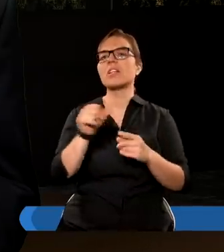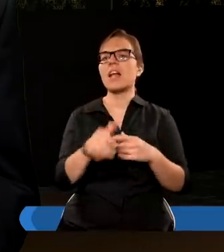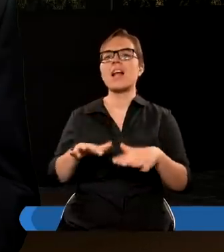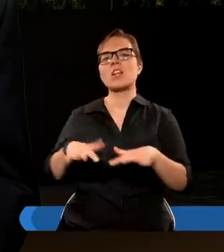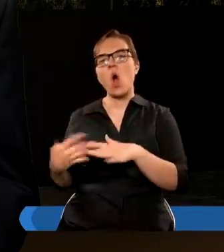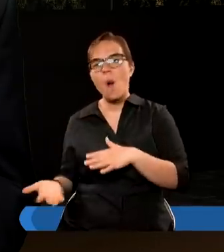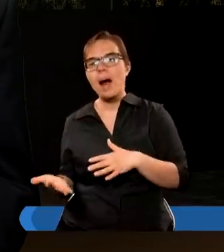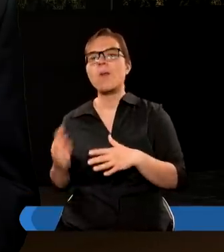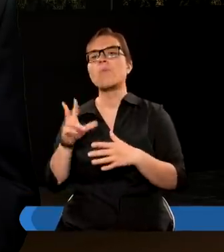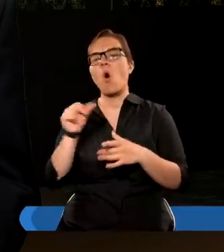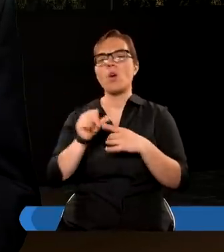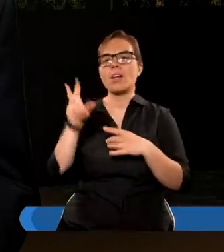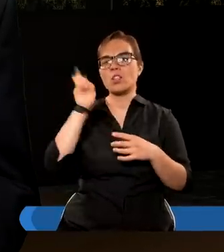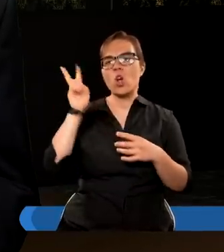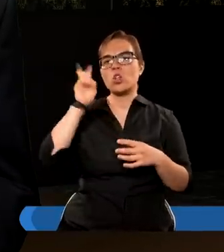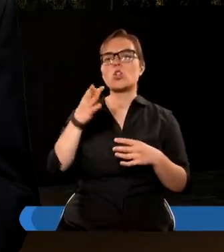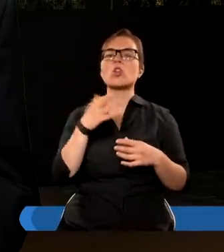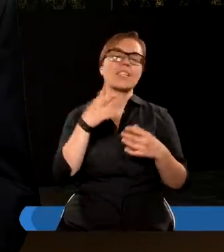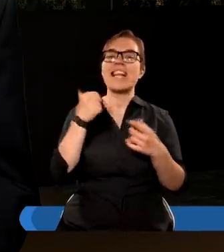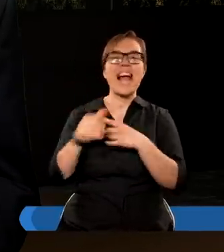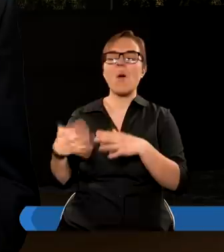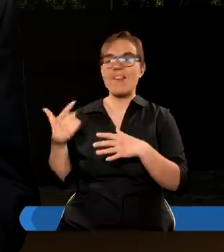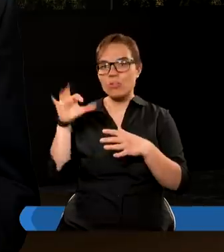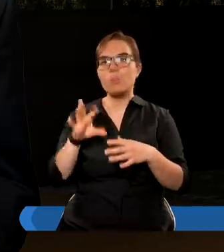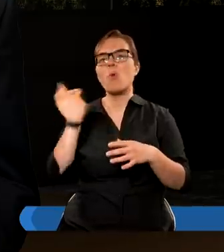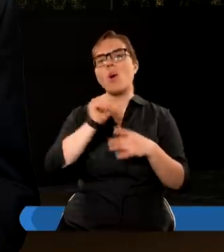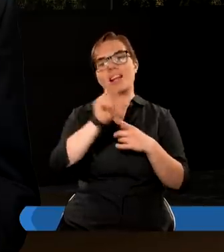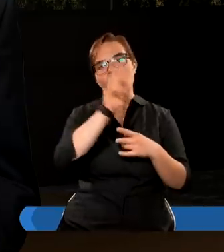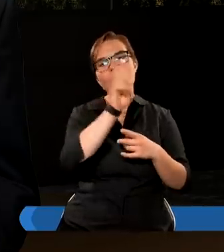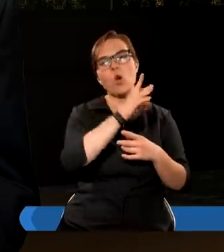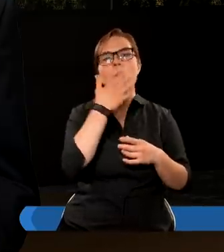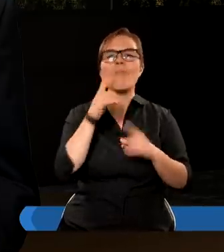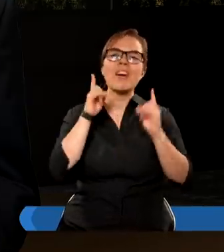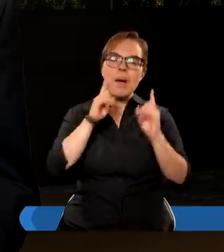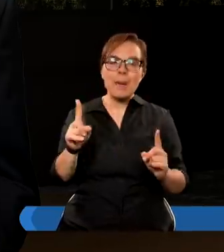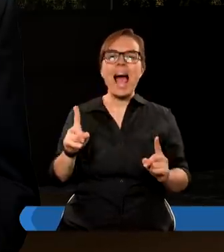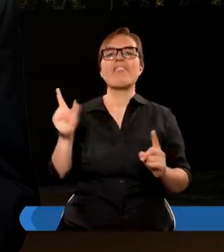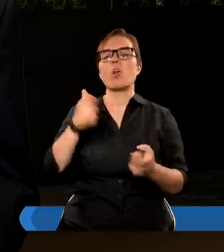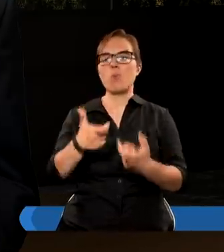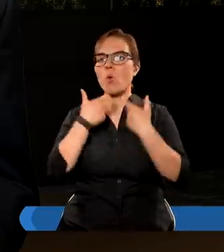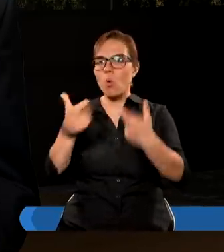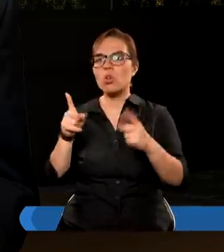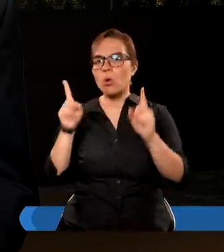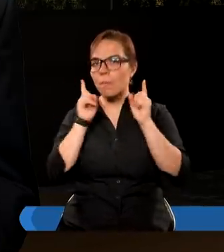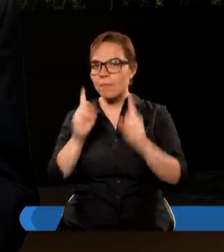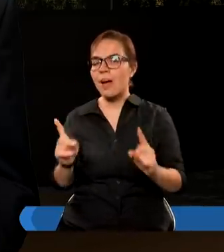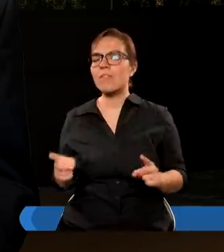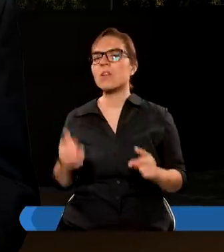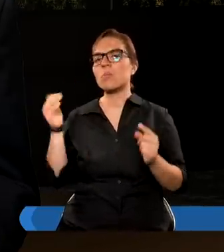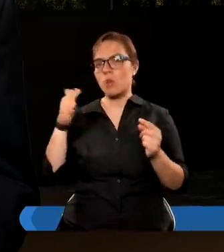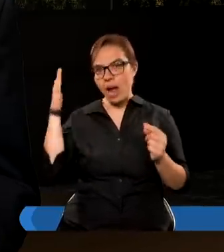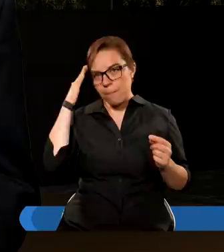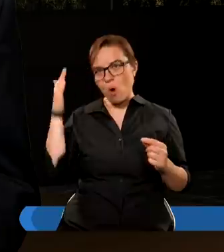obalony, ponieważ jest ktoś, kto mówi prawdę, kto głosi tę prawdę, dzięki czemu można